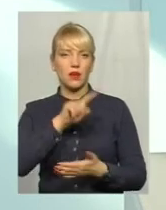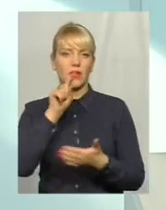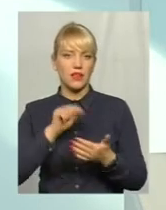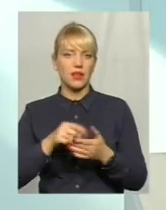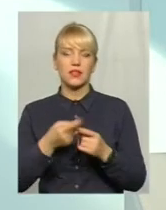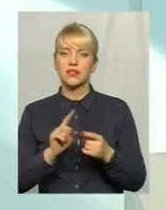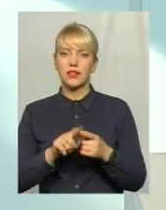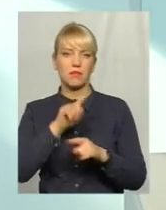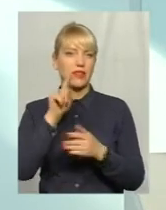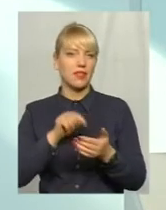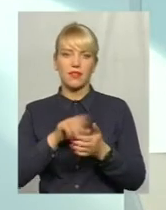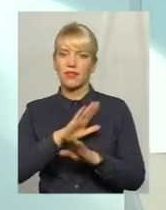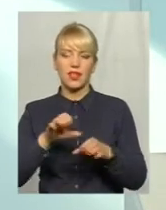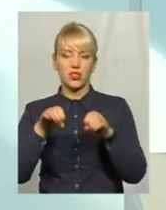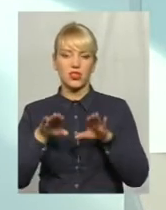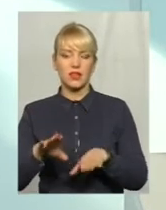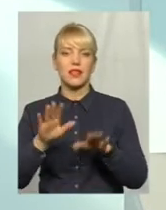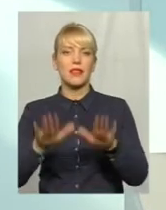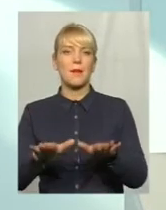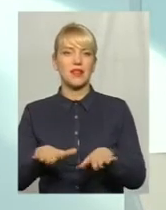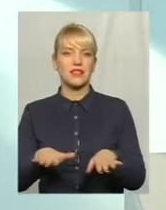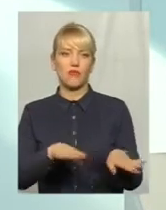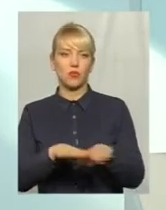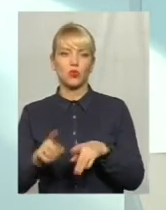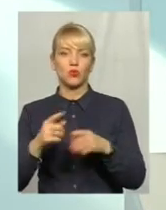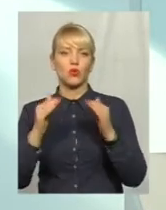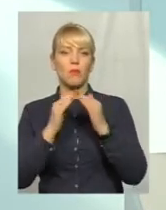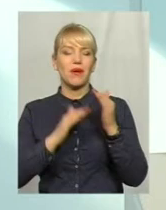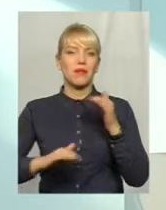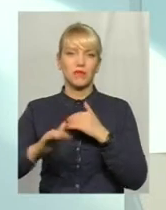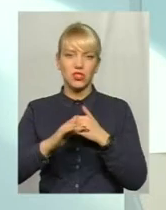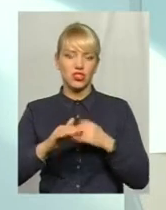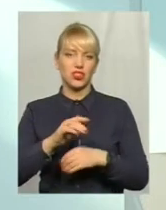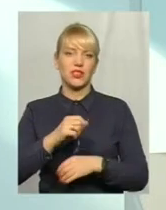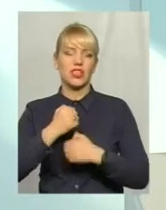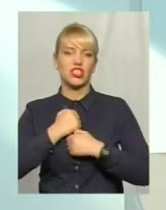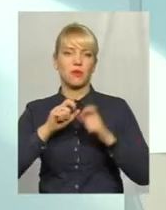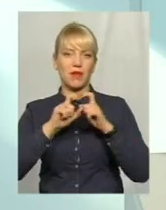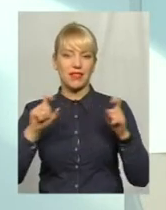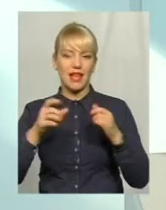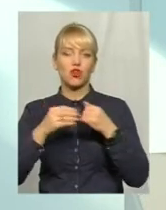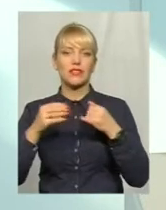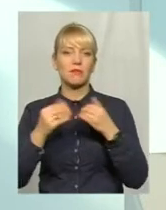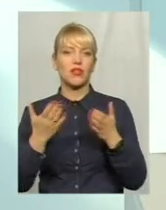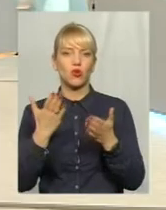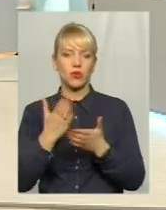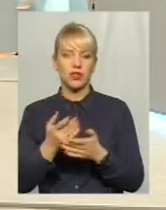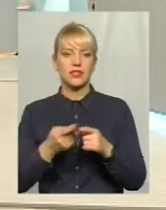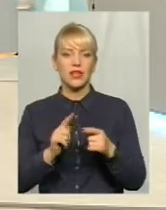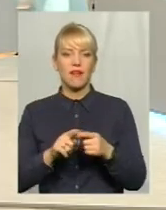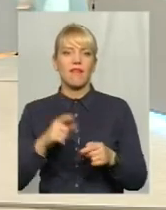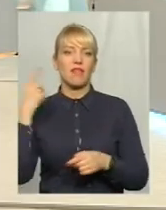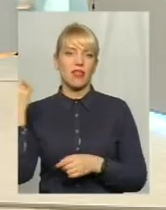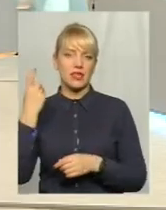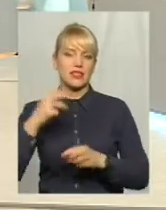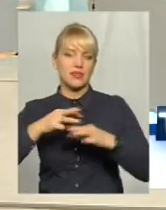вирішуються на місцевому рівні, тому що приміщення шпиталю і земля, на якому ці приміщення знаходяться, це є власність Міністерства